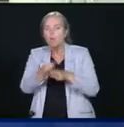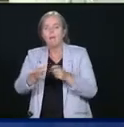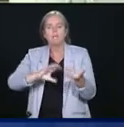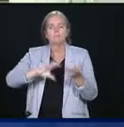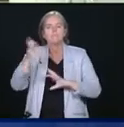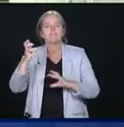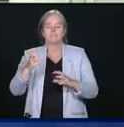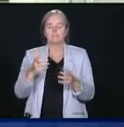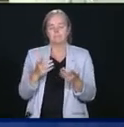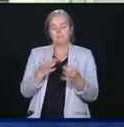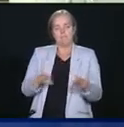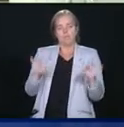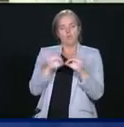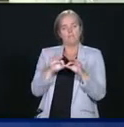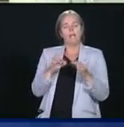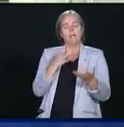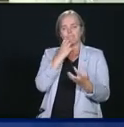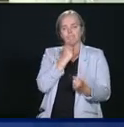important de faire.